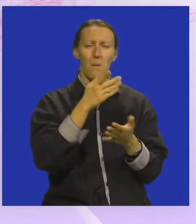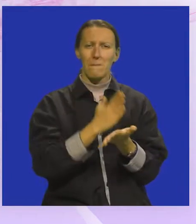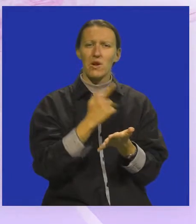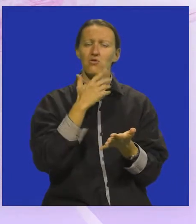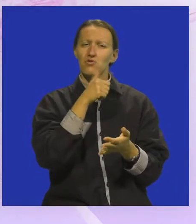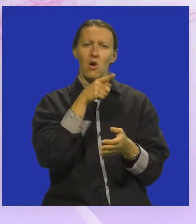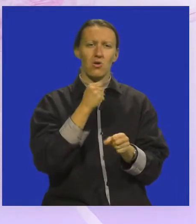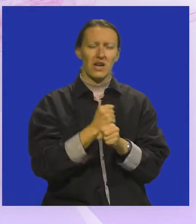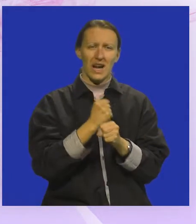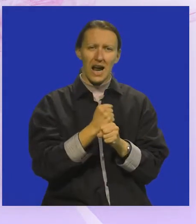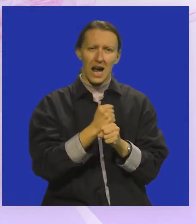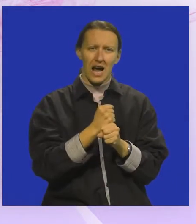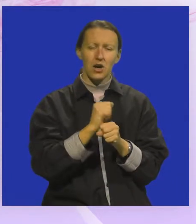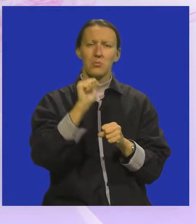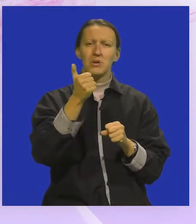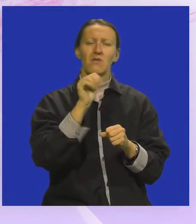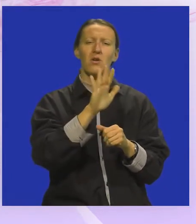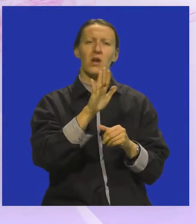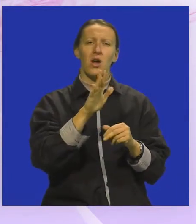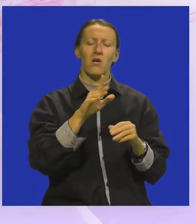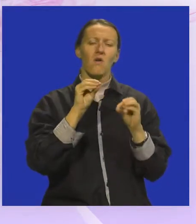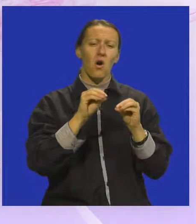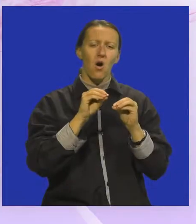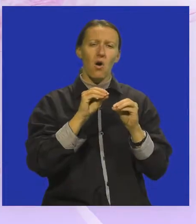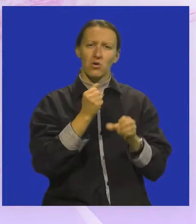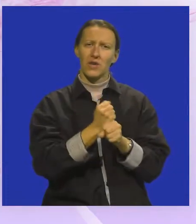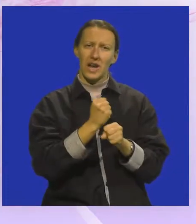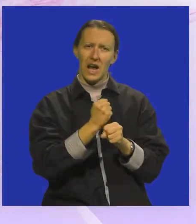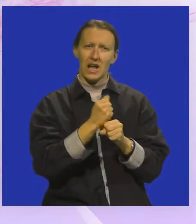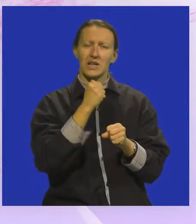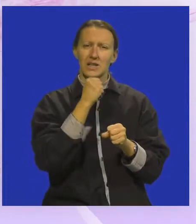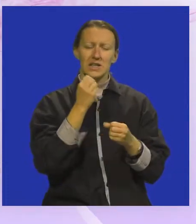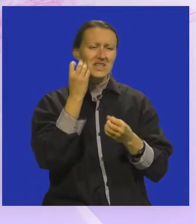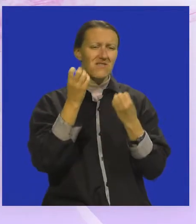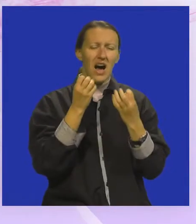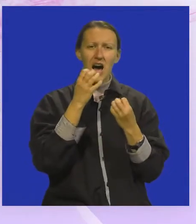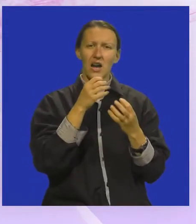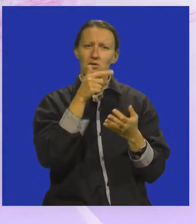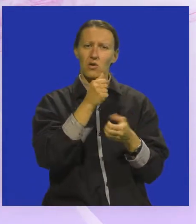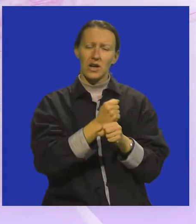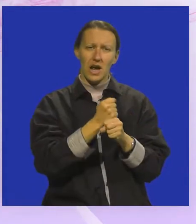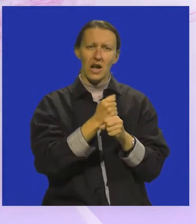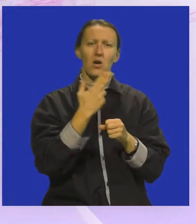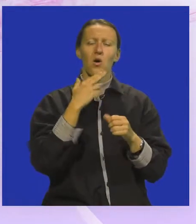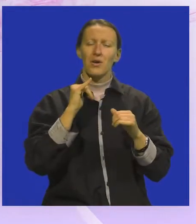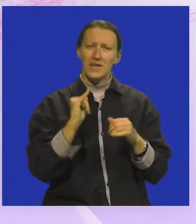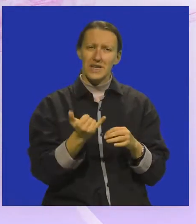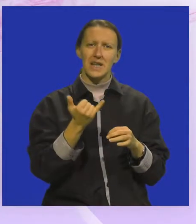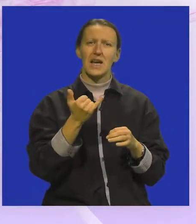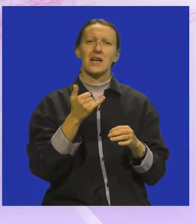i čime se on bavio, prvenstveno njegovim odgojno obrazovnim radom, ali i stvaralačkim opusom, koji je